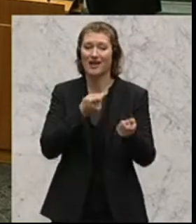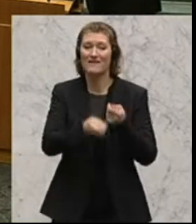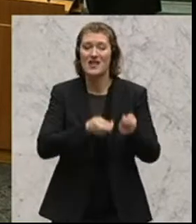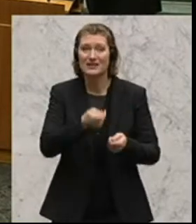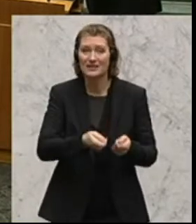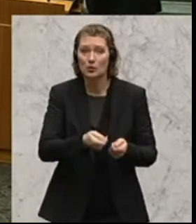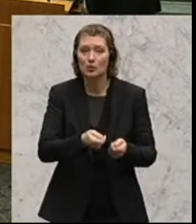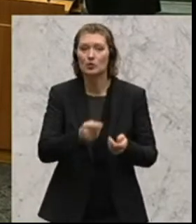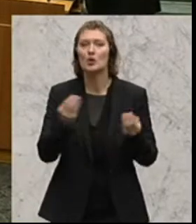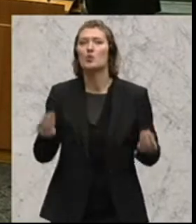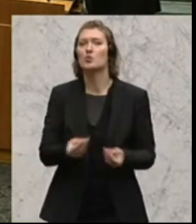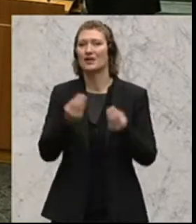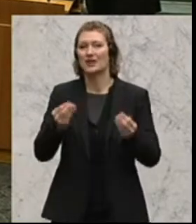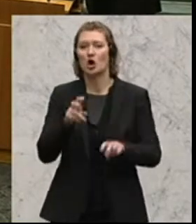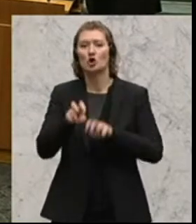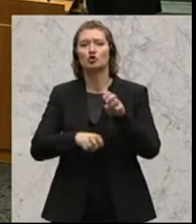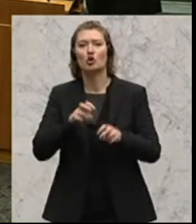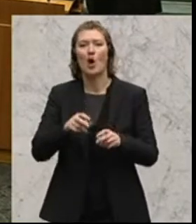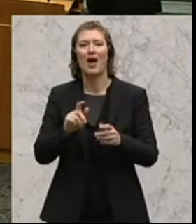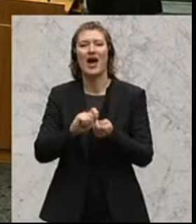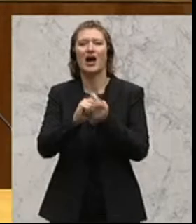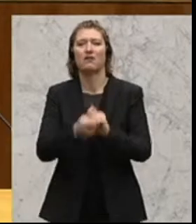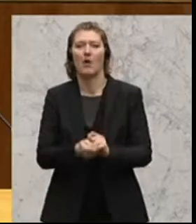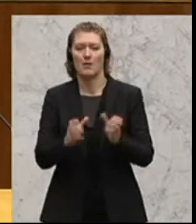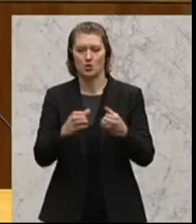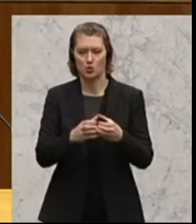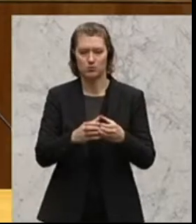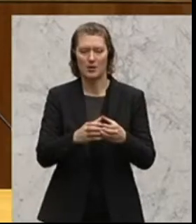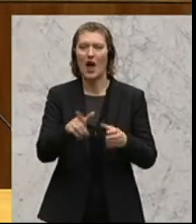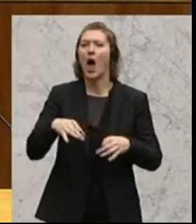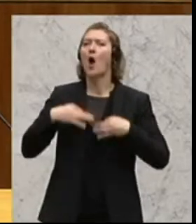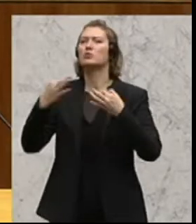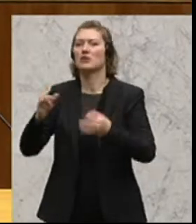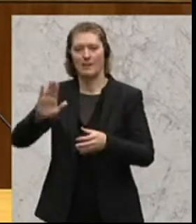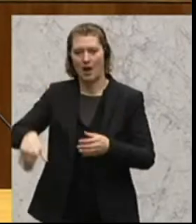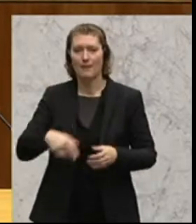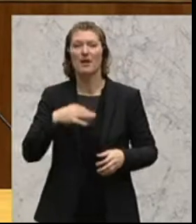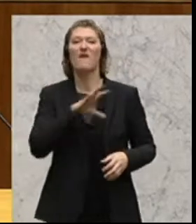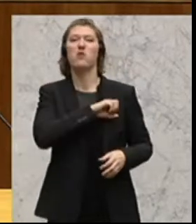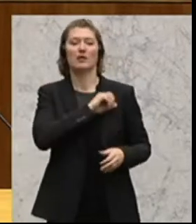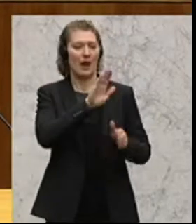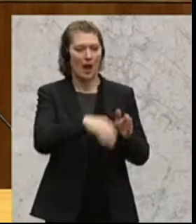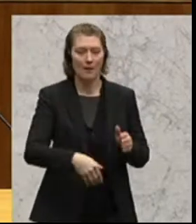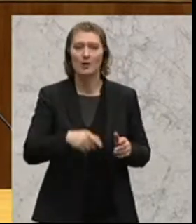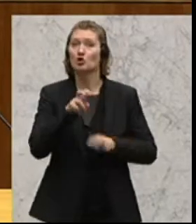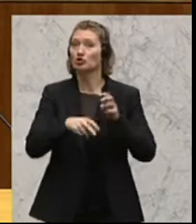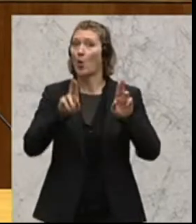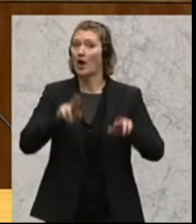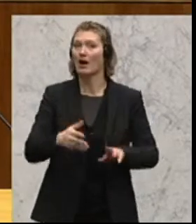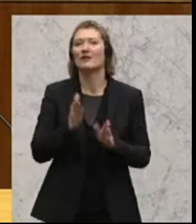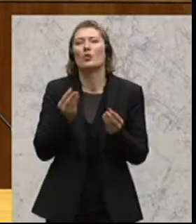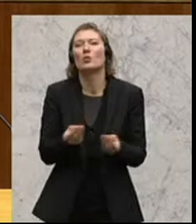die die Steuerreformgruppe jetzt erarbeitet. Hier geht es um Streichen von Ausnahmen und Privilegien, die hier im Steuerrecht einfach